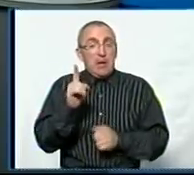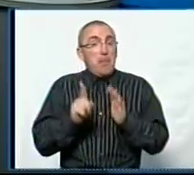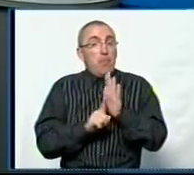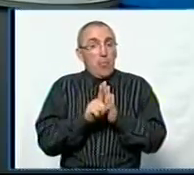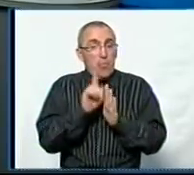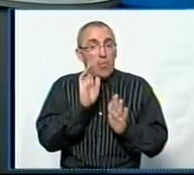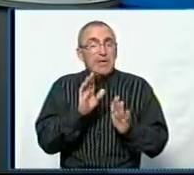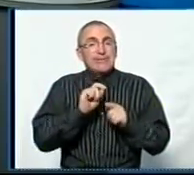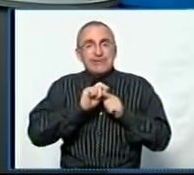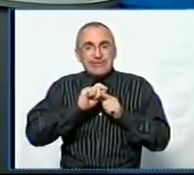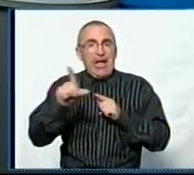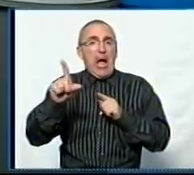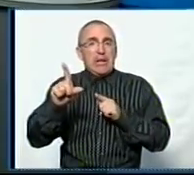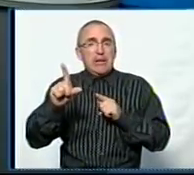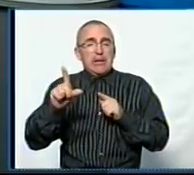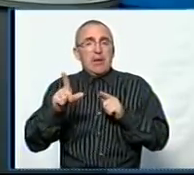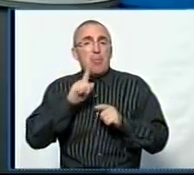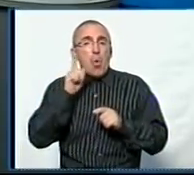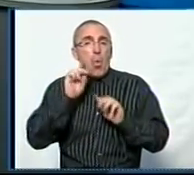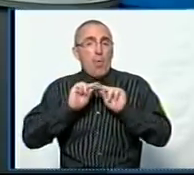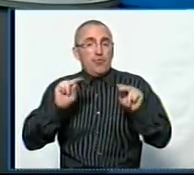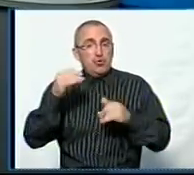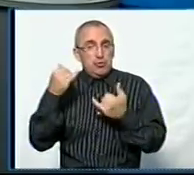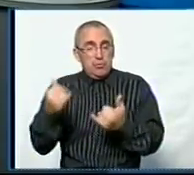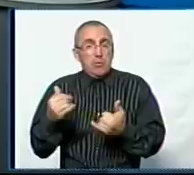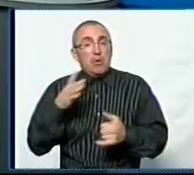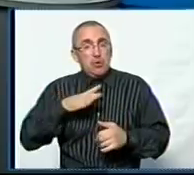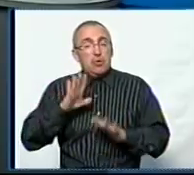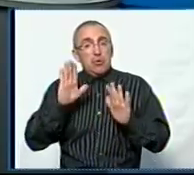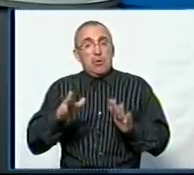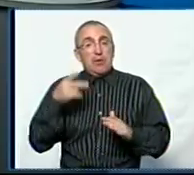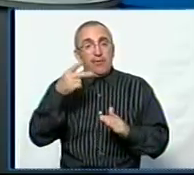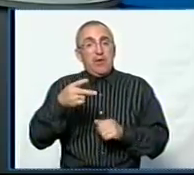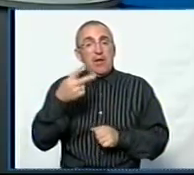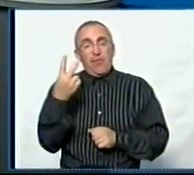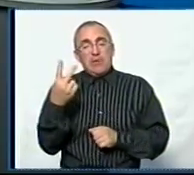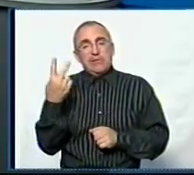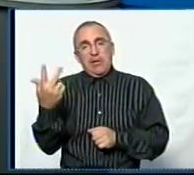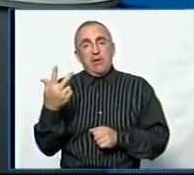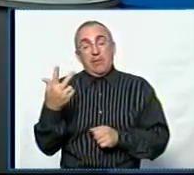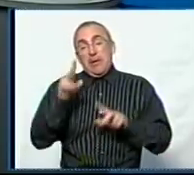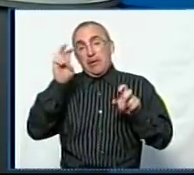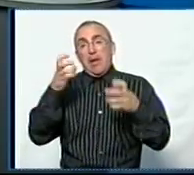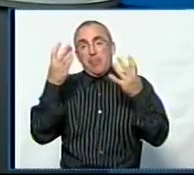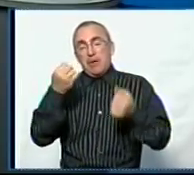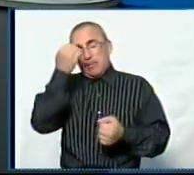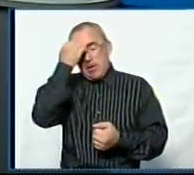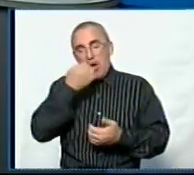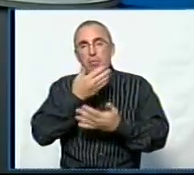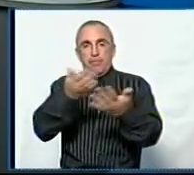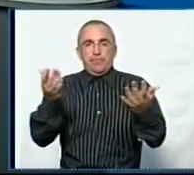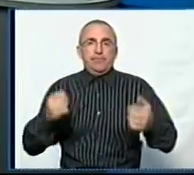початок, це старт для молодого вчителя. Треба дочукатися лише 2023 року. Це було Тима Дня. Дякую, що дивились.